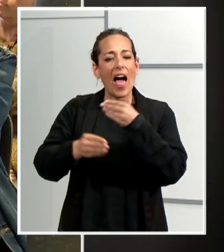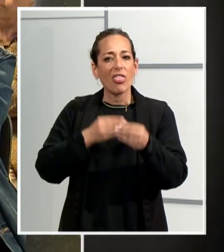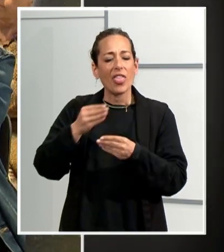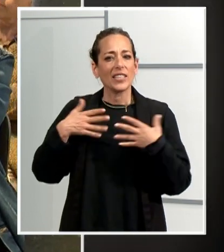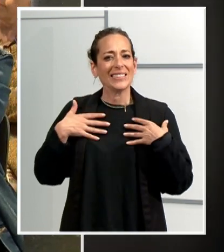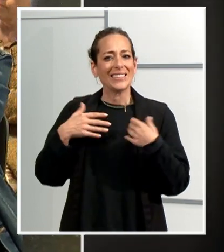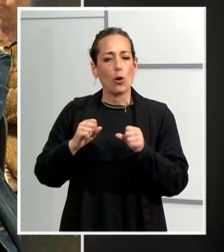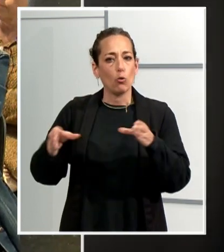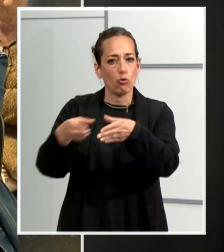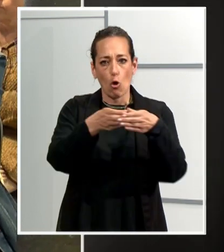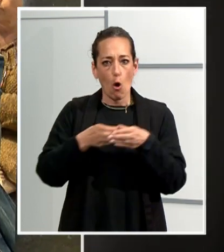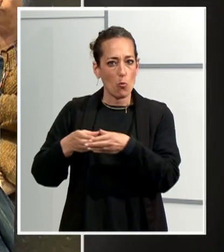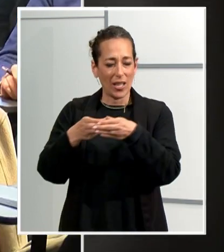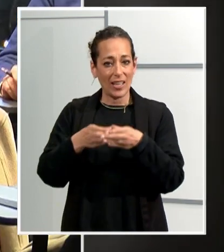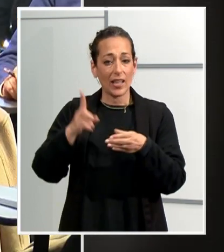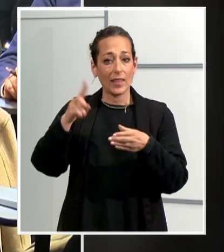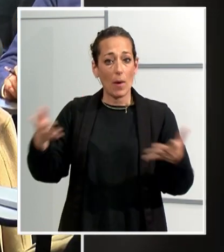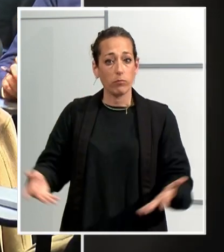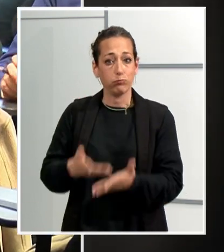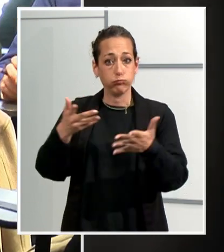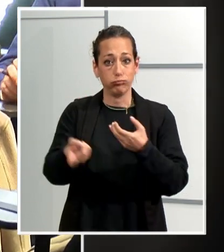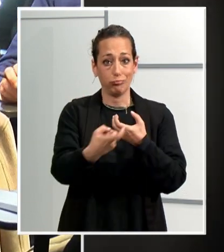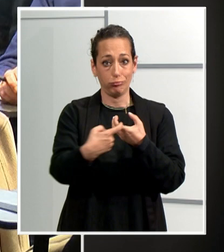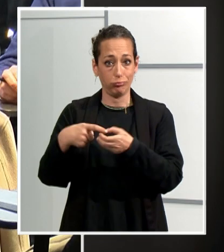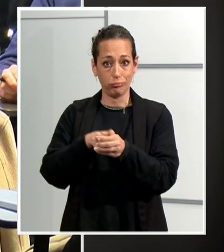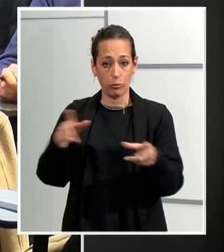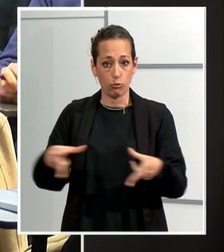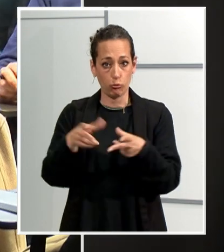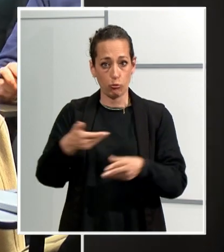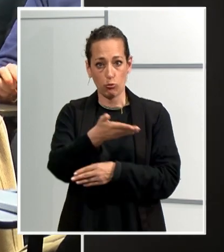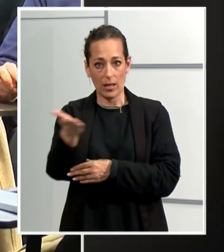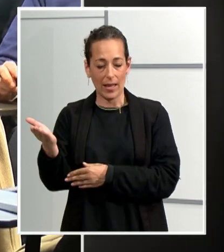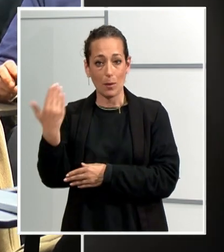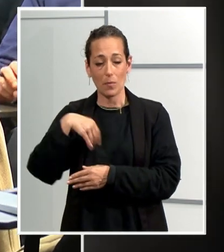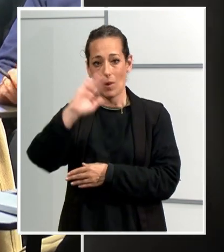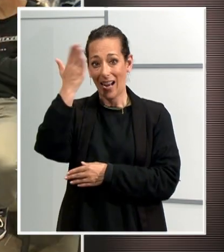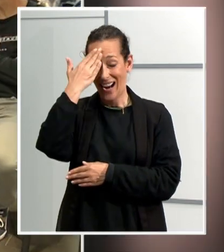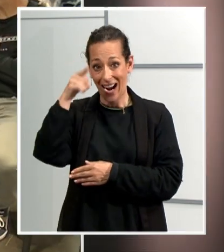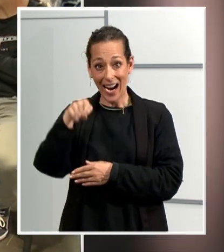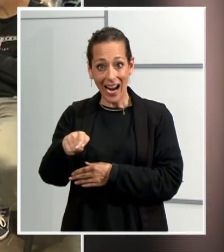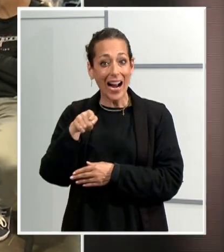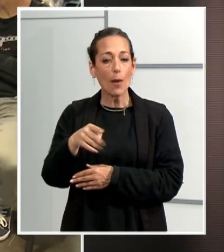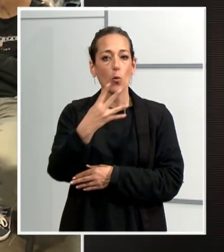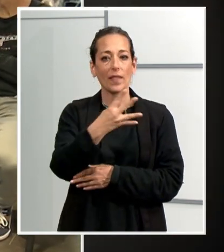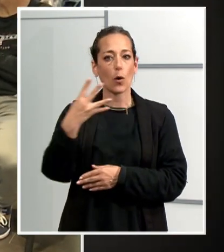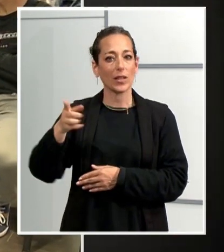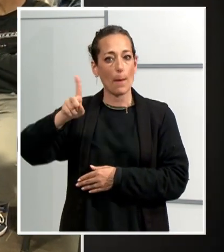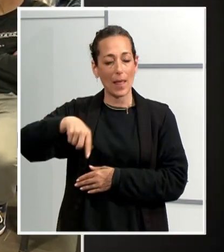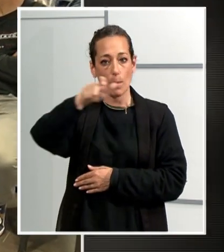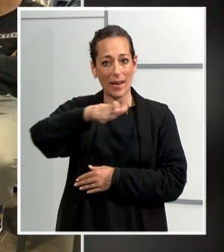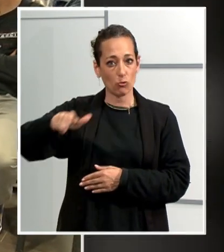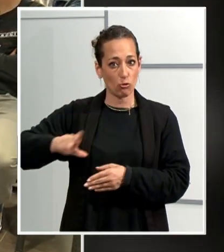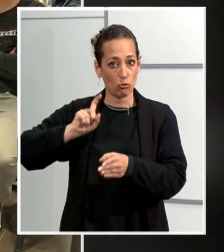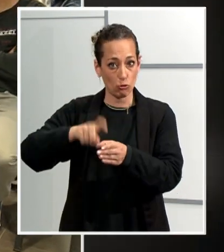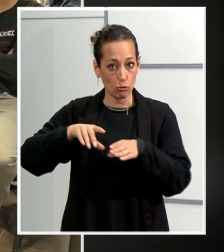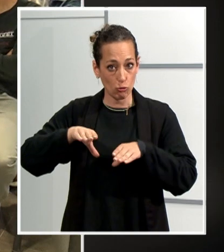partista per a la pròpia població. El Cap Sant Llatja atén una població de 44.000 persones, 13.000 de les quals són